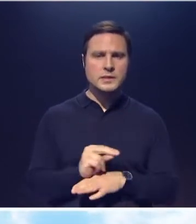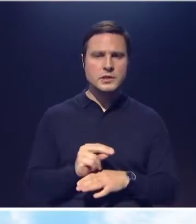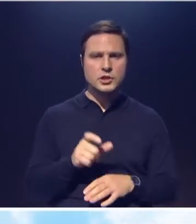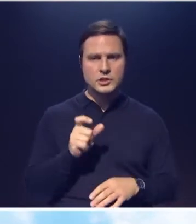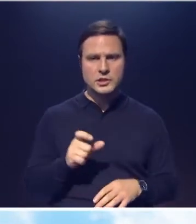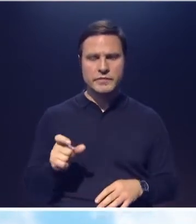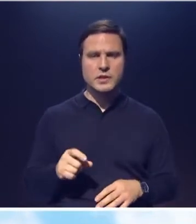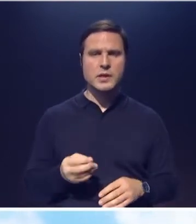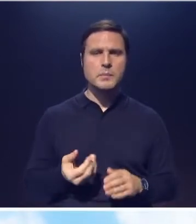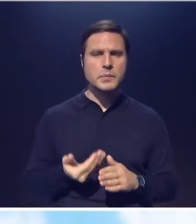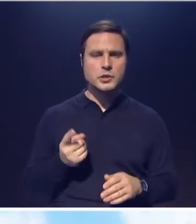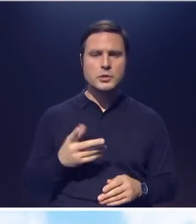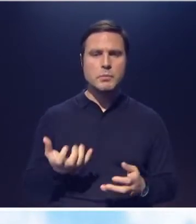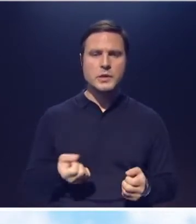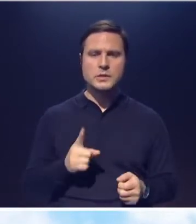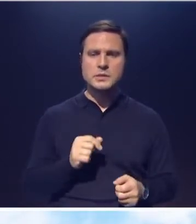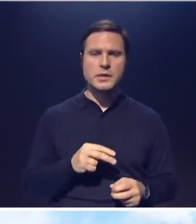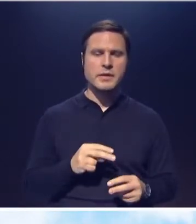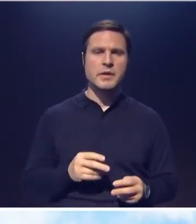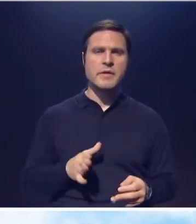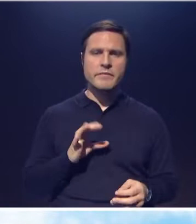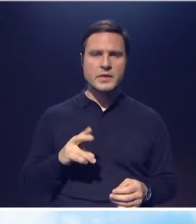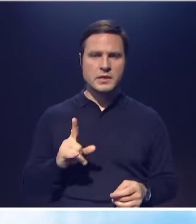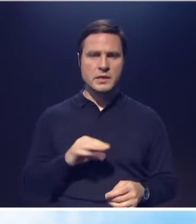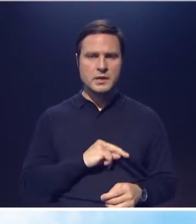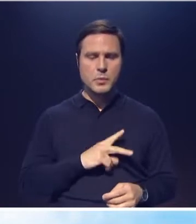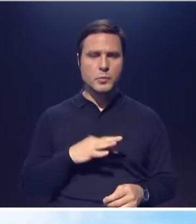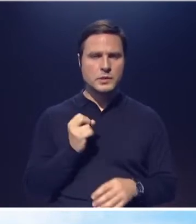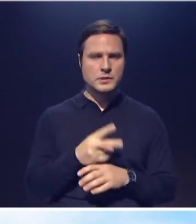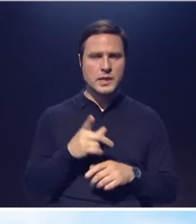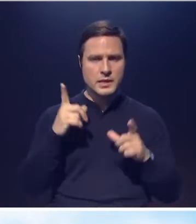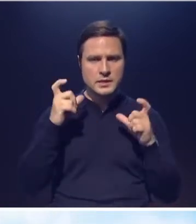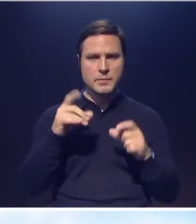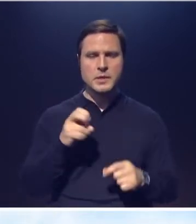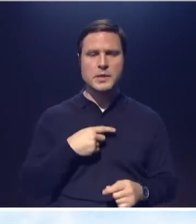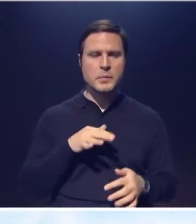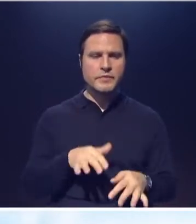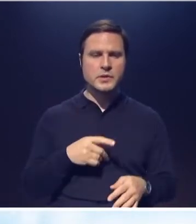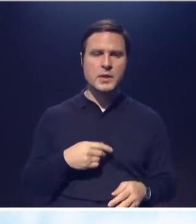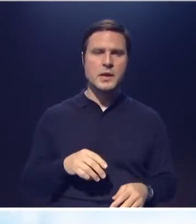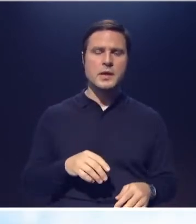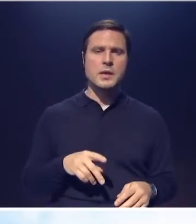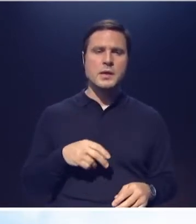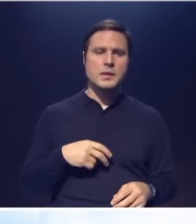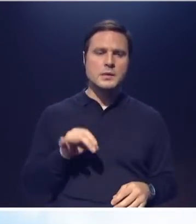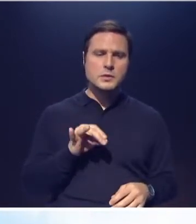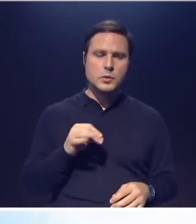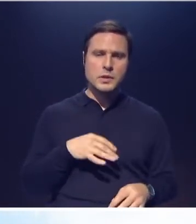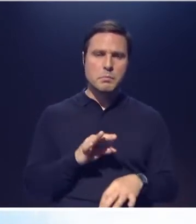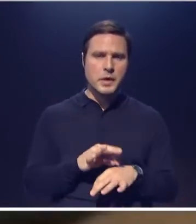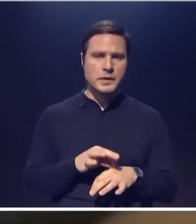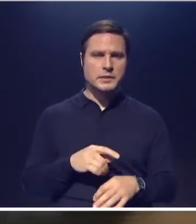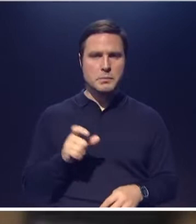человека. Прежде чем браться за определенные виды работы по изгнанию демона, я провожу анализ, знакомлюсь с историей болезни